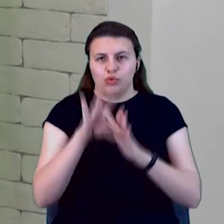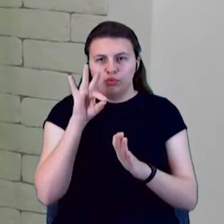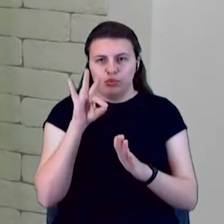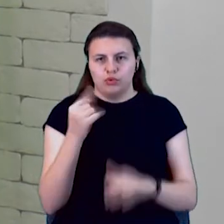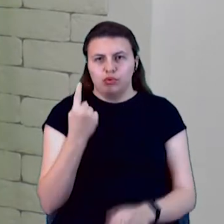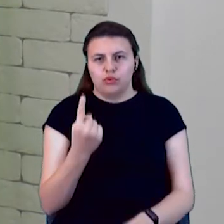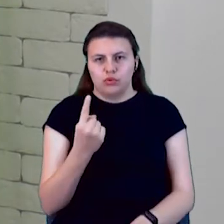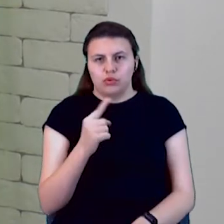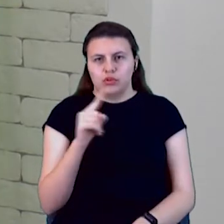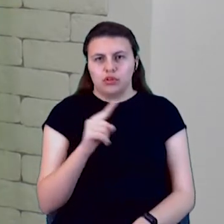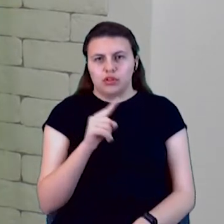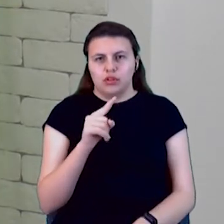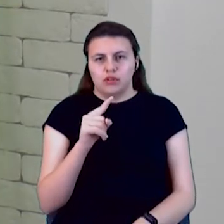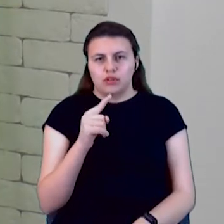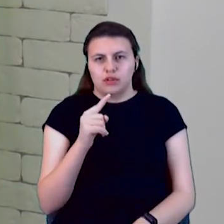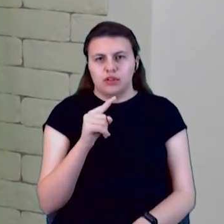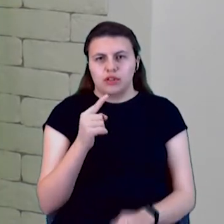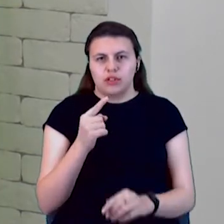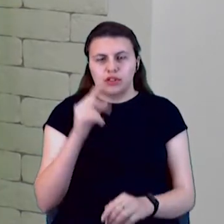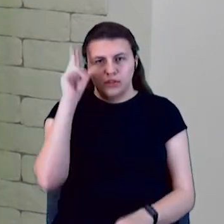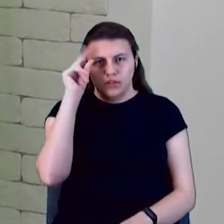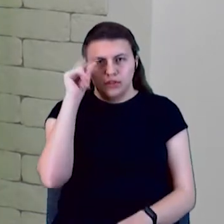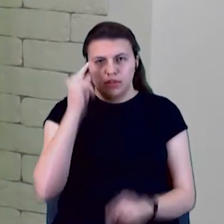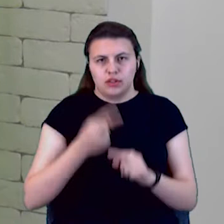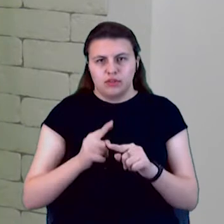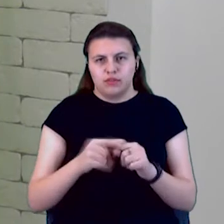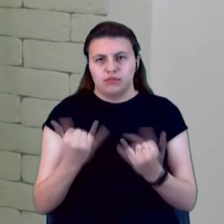з відповідь, одну з цифр, і це вже за мить.